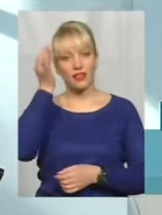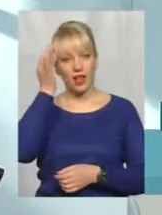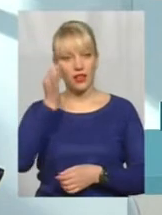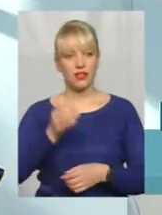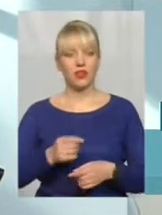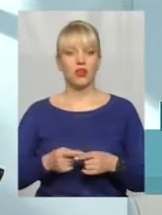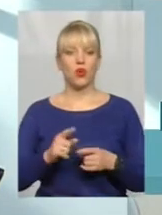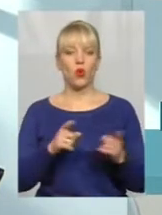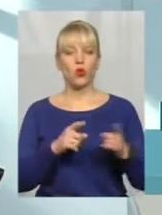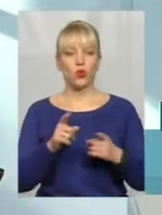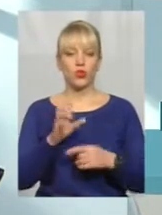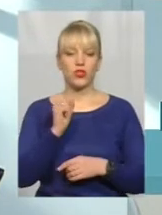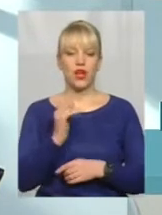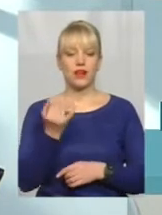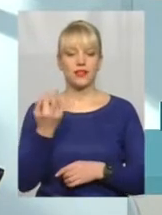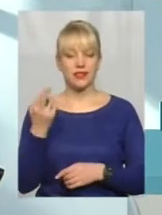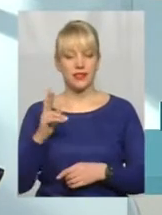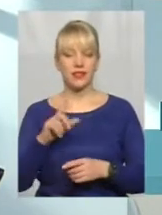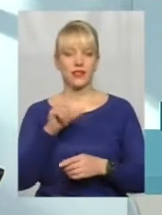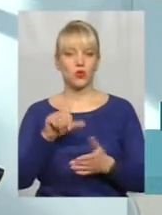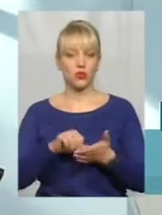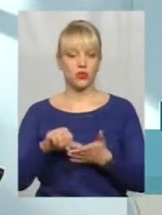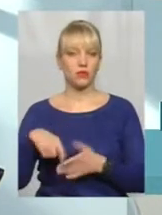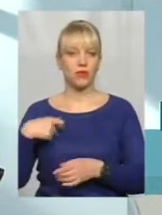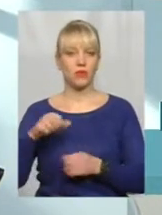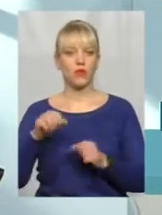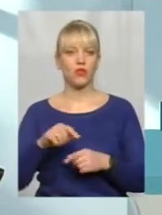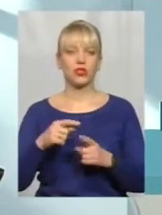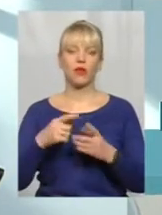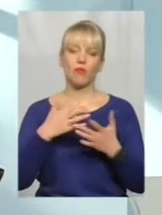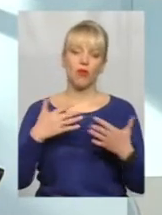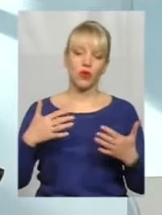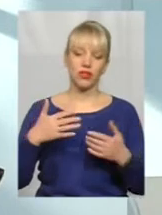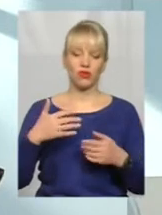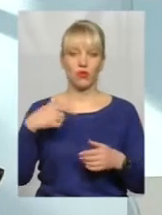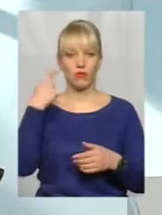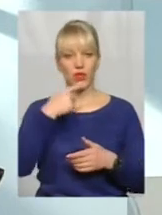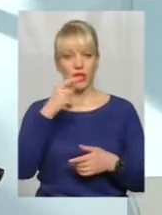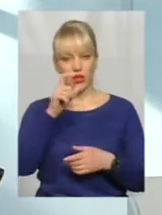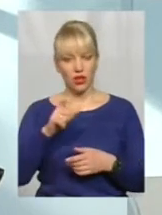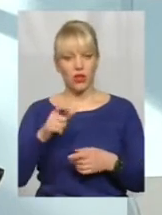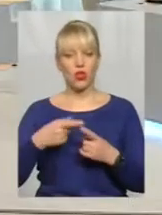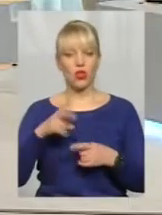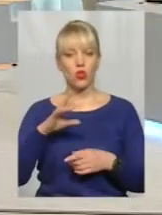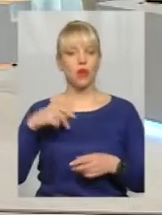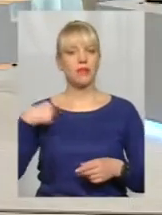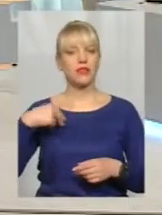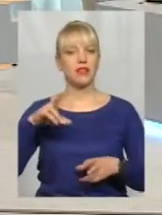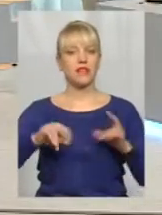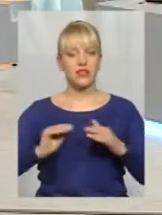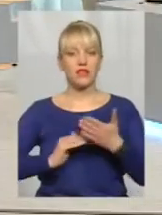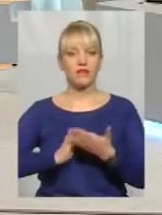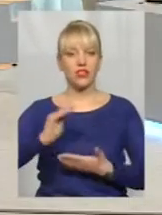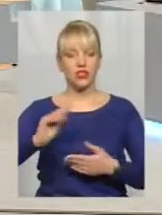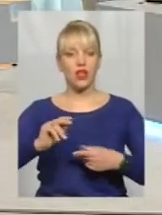з участю президента. Можна по-різному ставитись до персоналії цього президента, але президент – це найвища посадова особа в